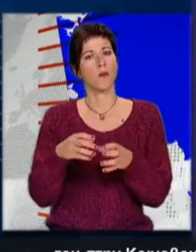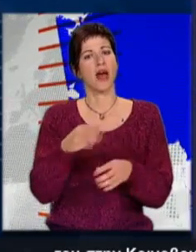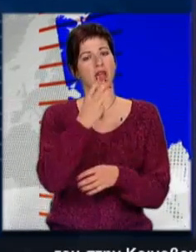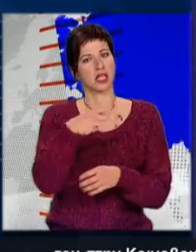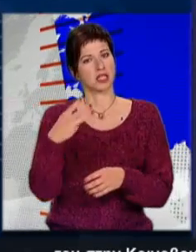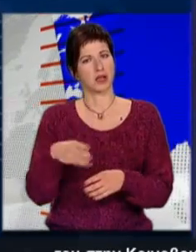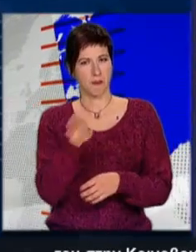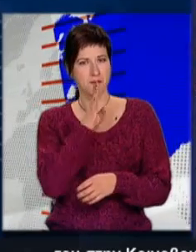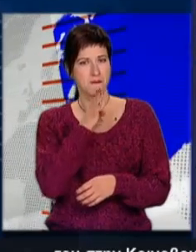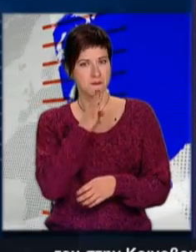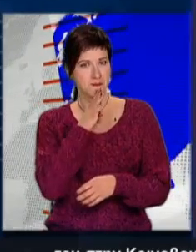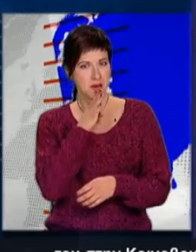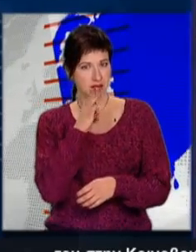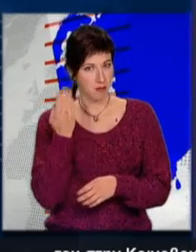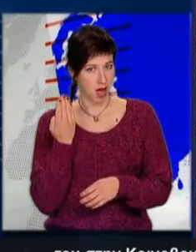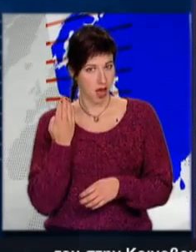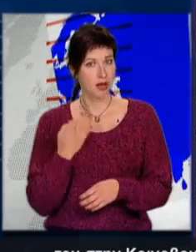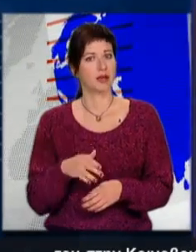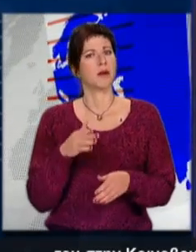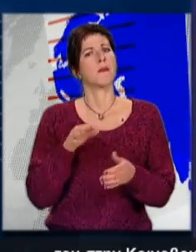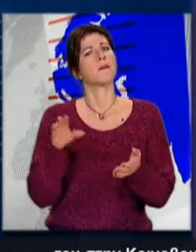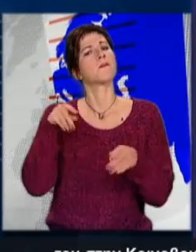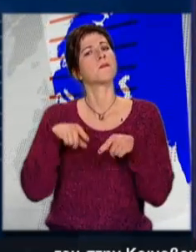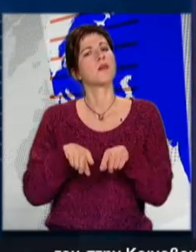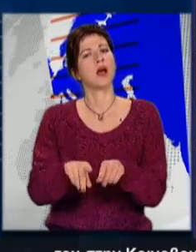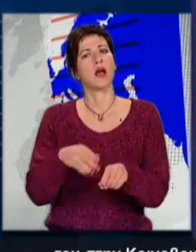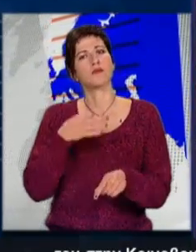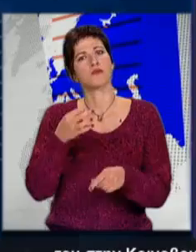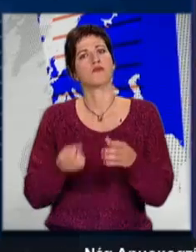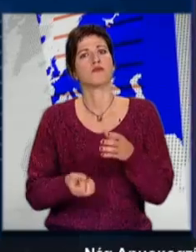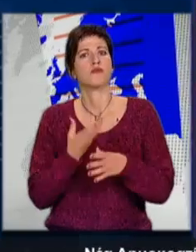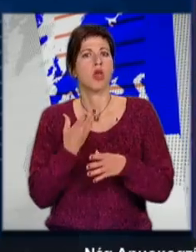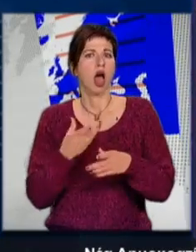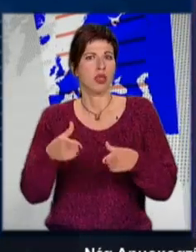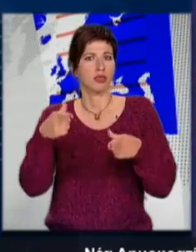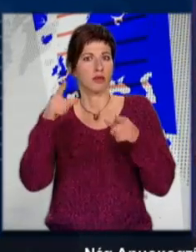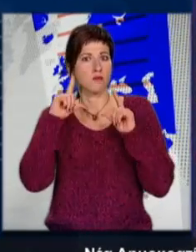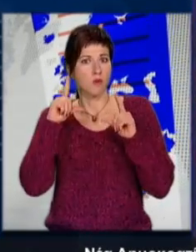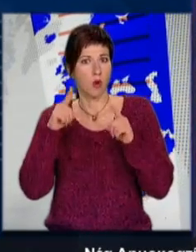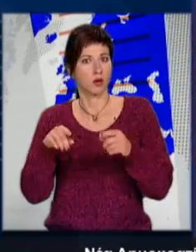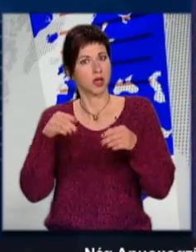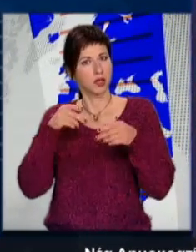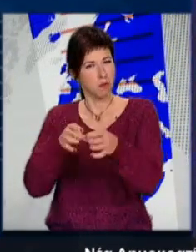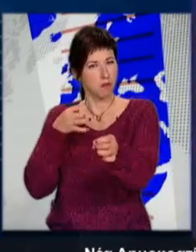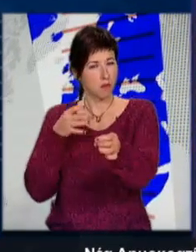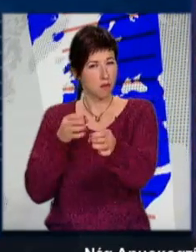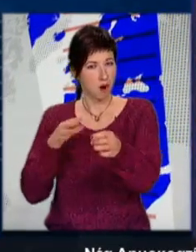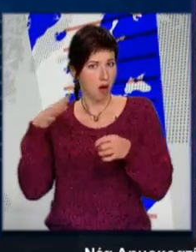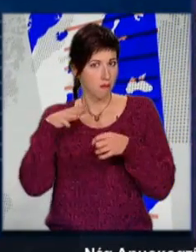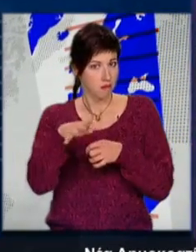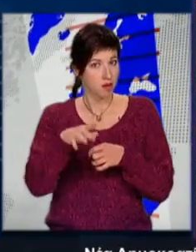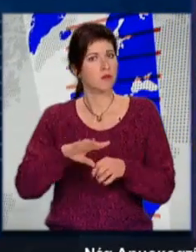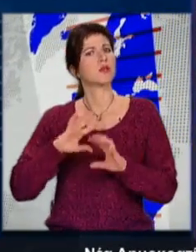κοινοβουλευτική ομάδα του ΣΥΡΙΖΑ το μεσημέρι στρέφοντας παράλληλα τα βέλη του προς τη Νέα Δημοκρατία αλλά και τα κόμματα της